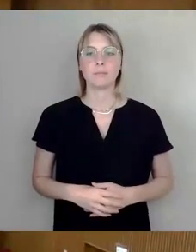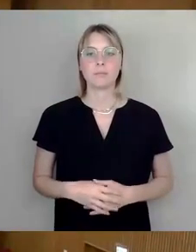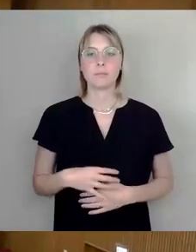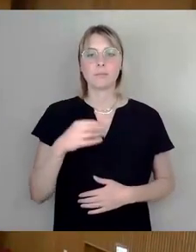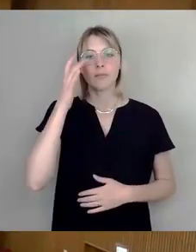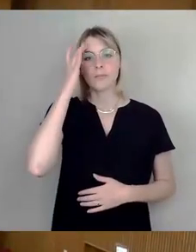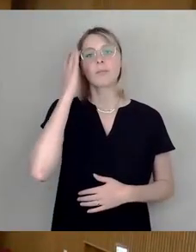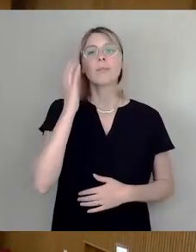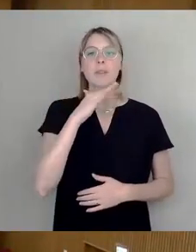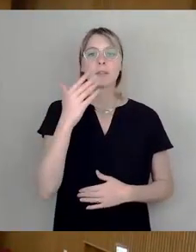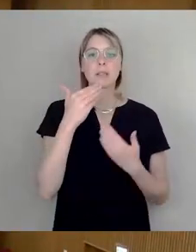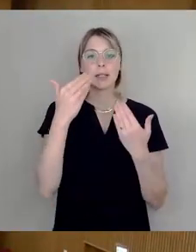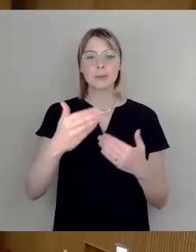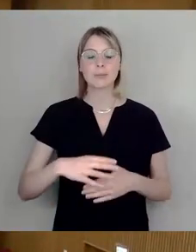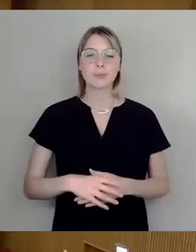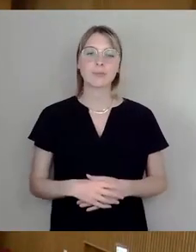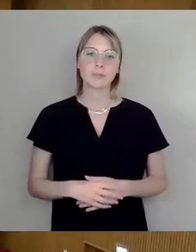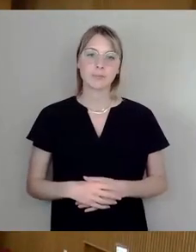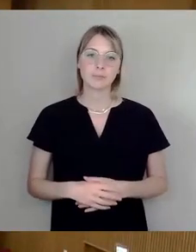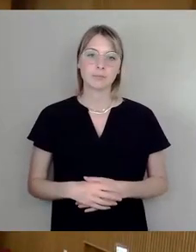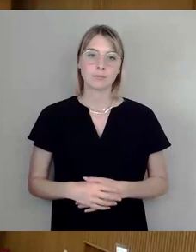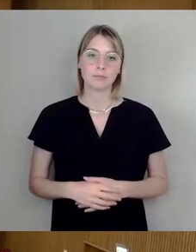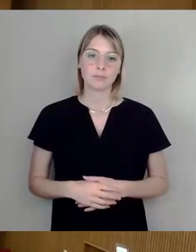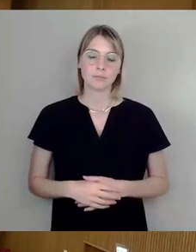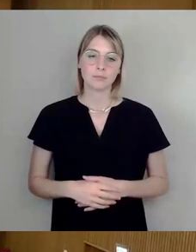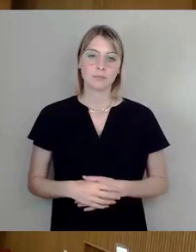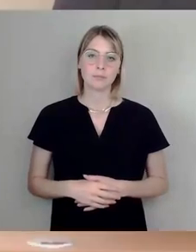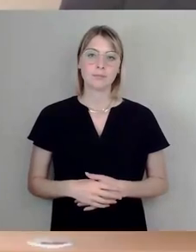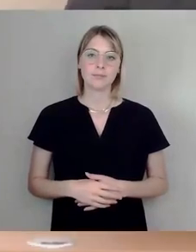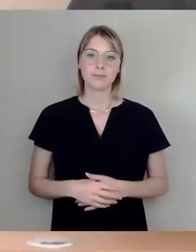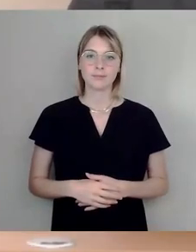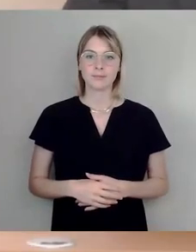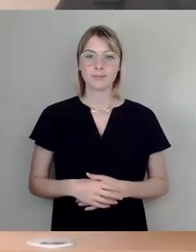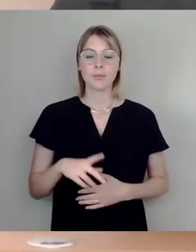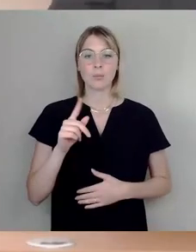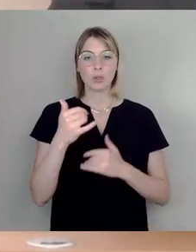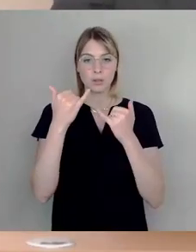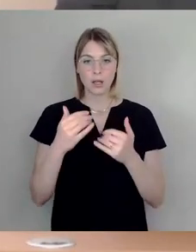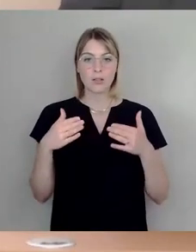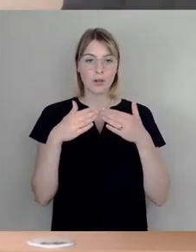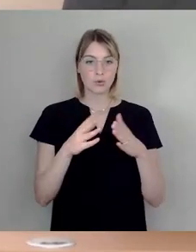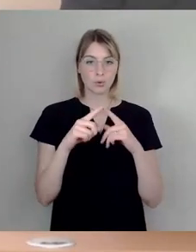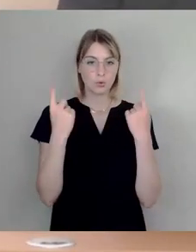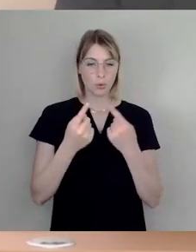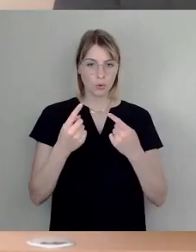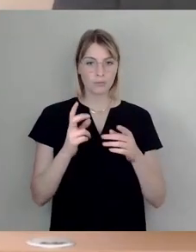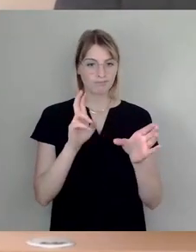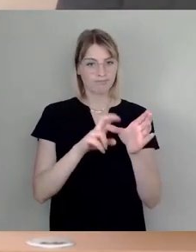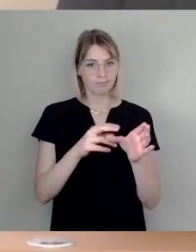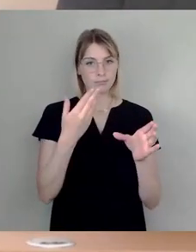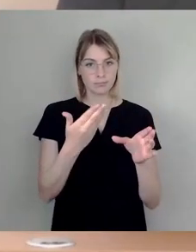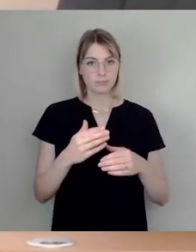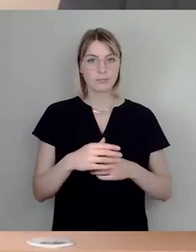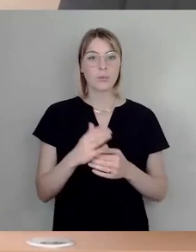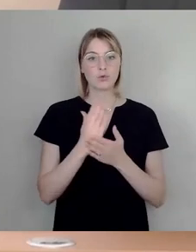Dankeschön. Dann würden wir jetzt in die Fraktionsrunde einsteigen. Und wie angekündigt,